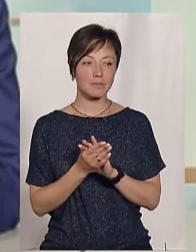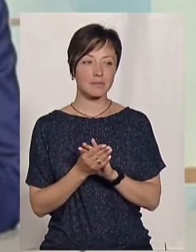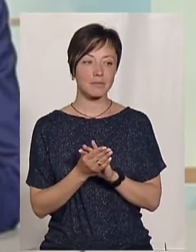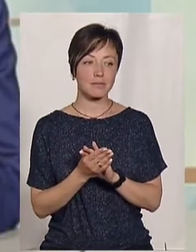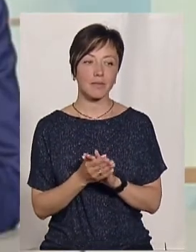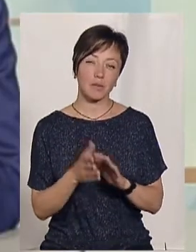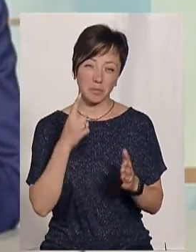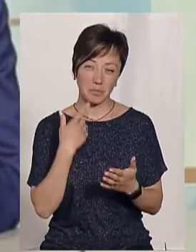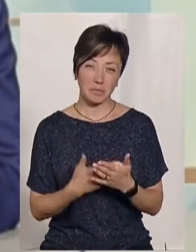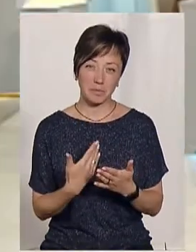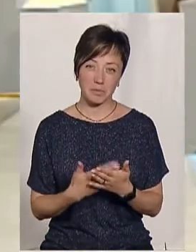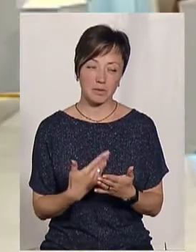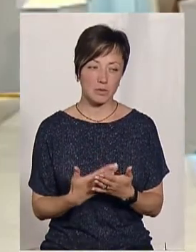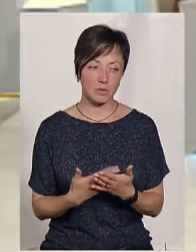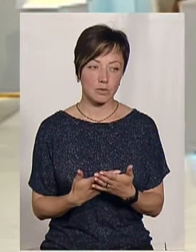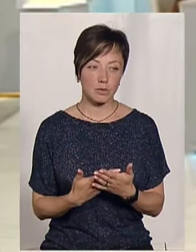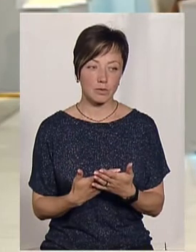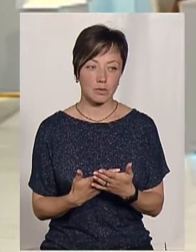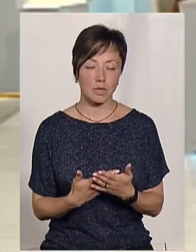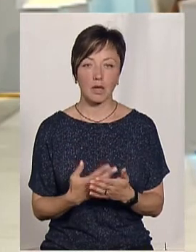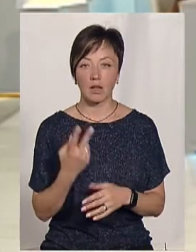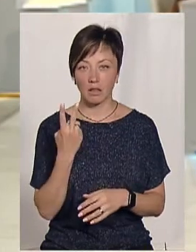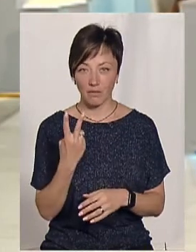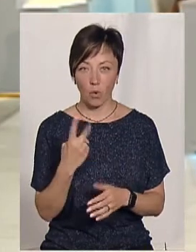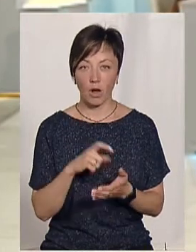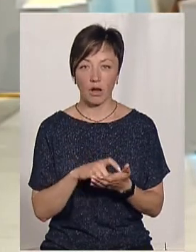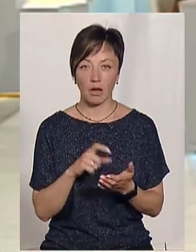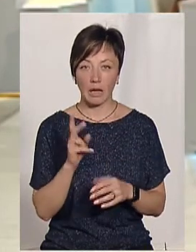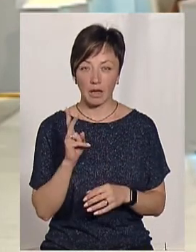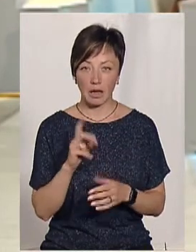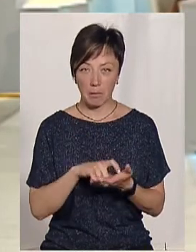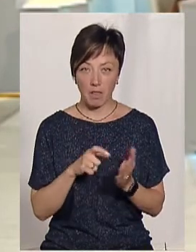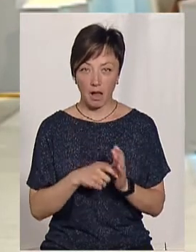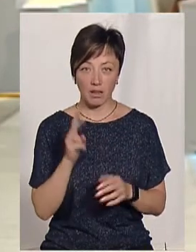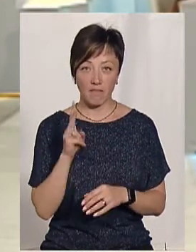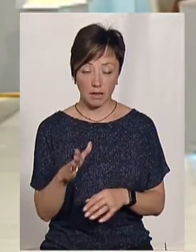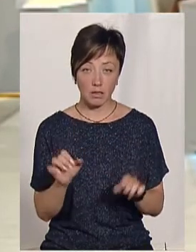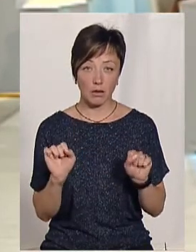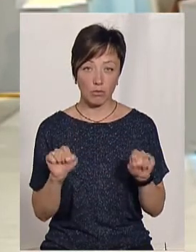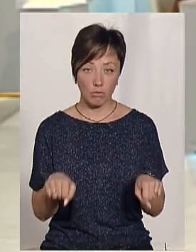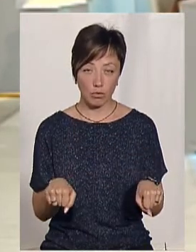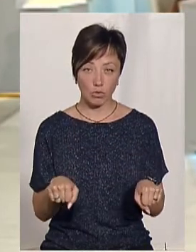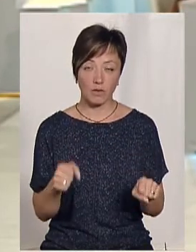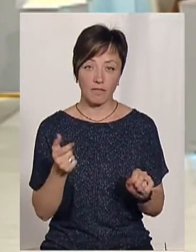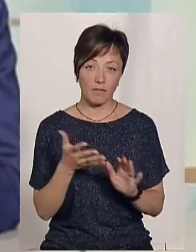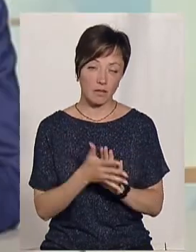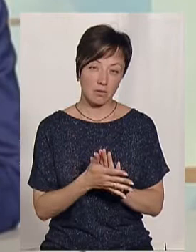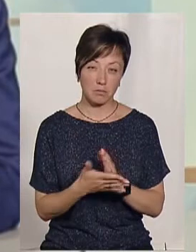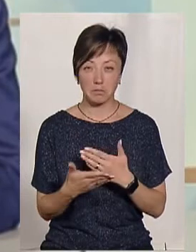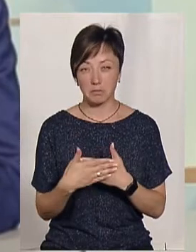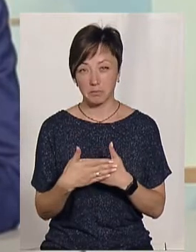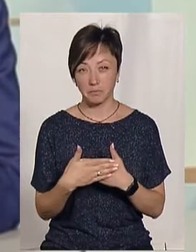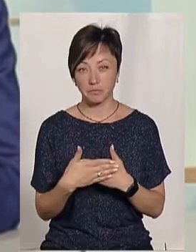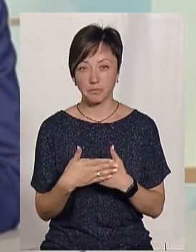Можете приблизно сказати? Приблизно. Двохкімнатна квартира, вона могла витратити кошти